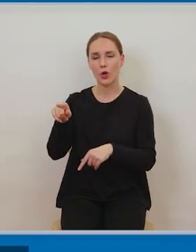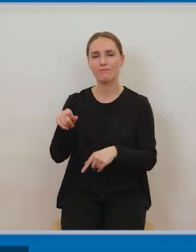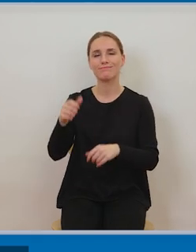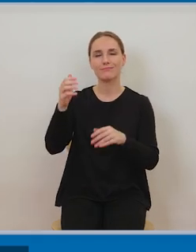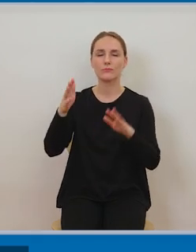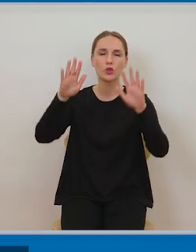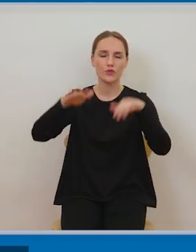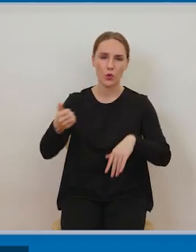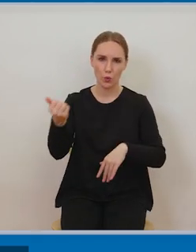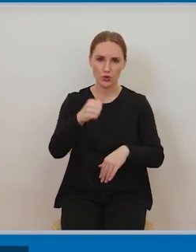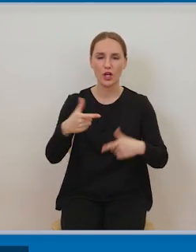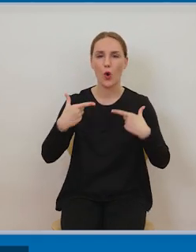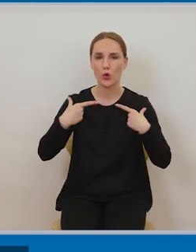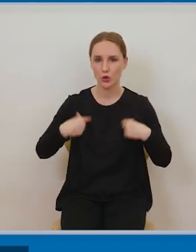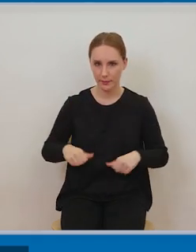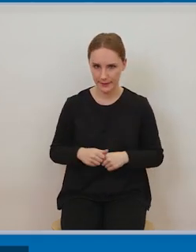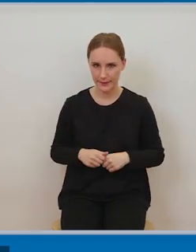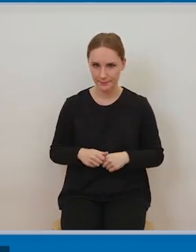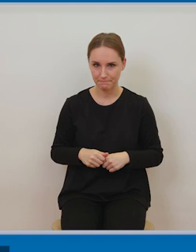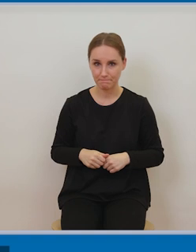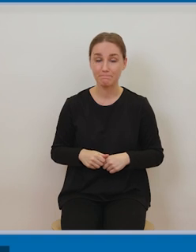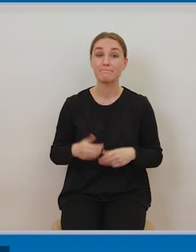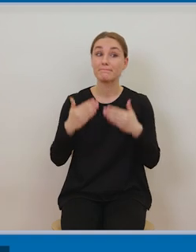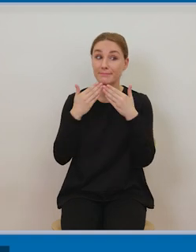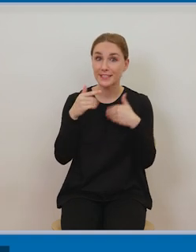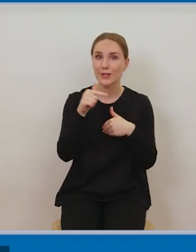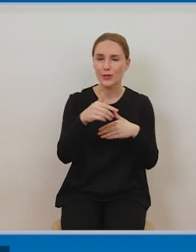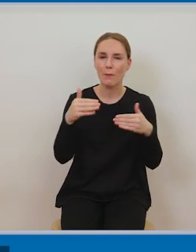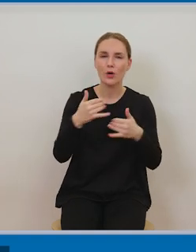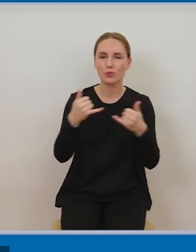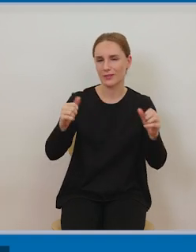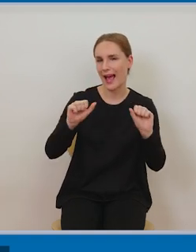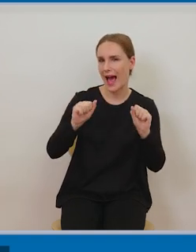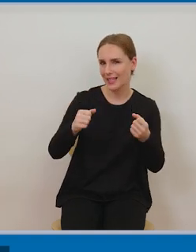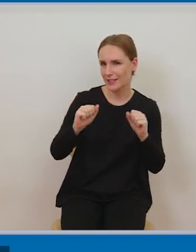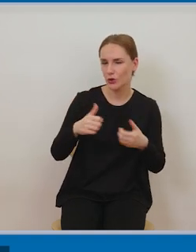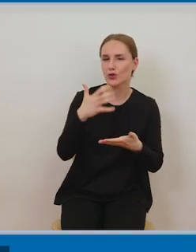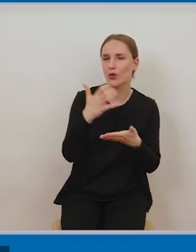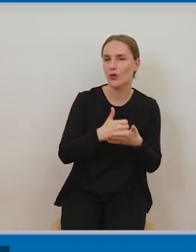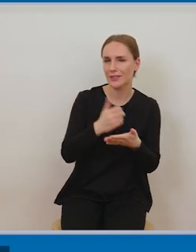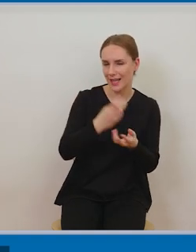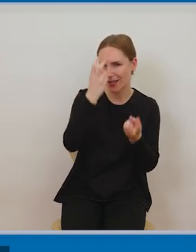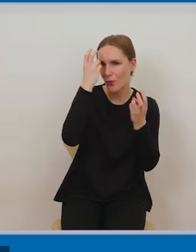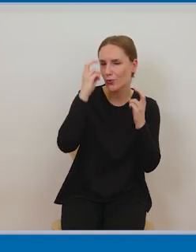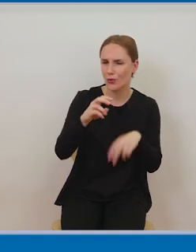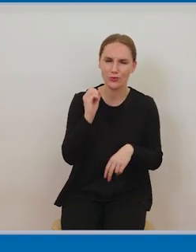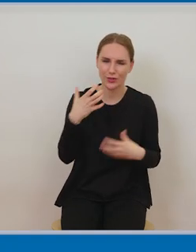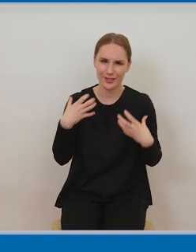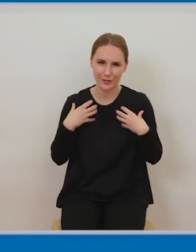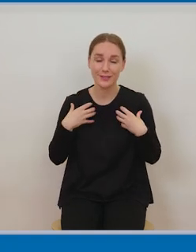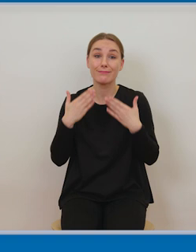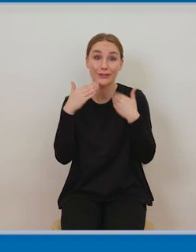to dozwolone, jest to możliwe, artykuł 23 wyraźnie mówię o tym, że można korzystać z rozpowszechnionych